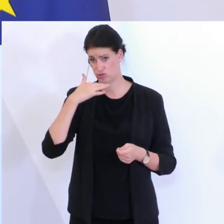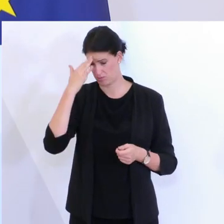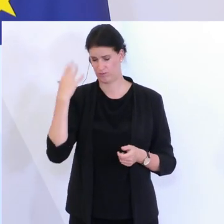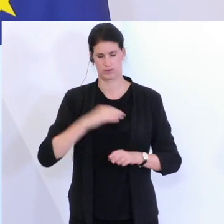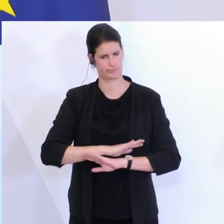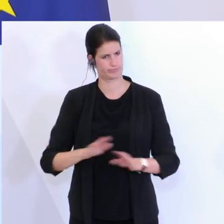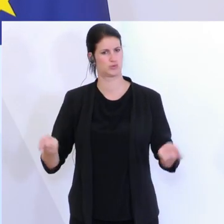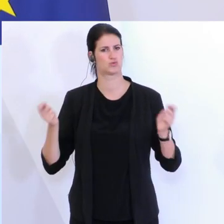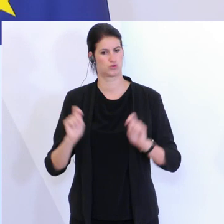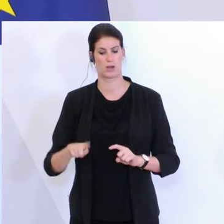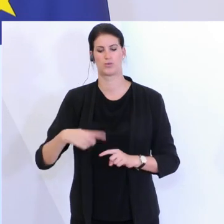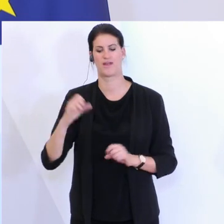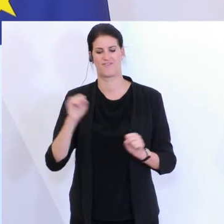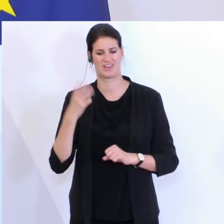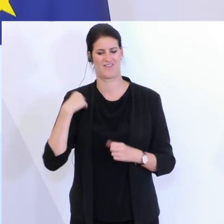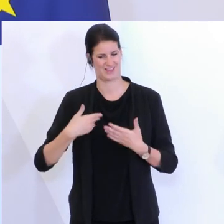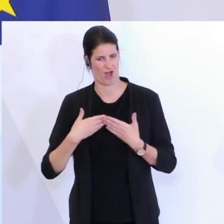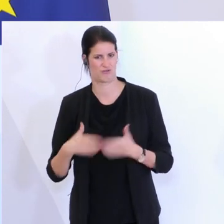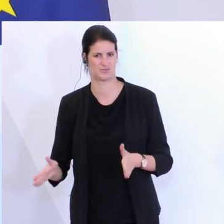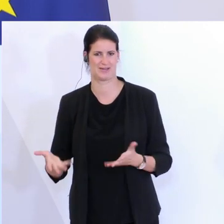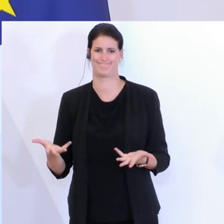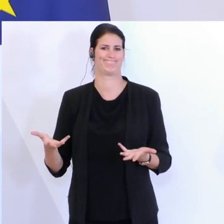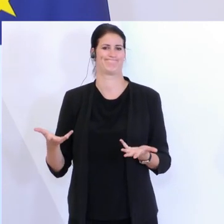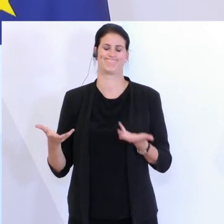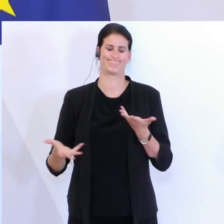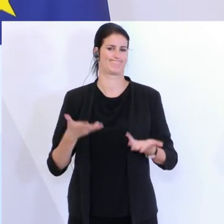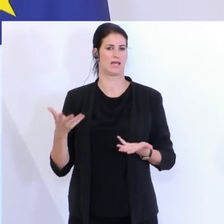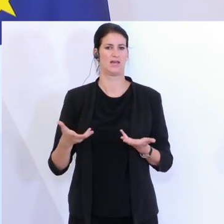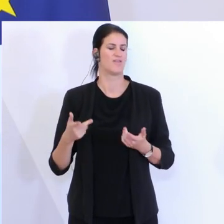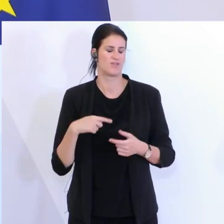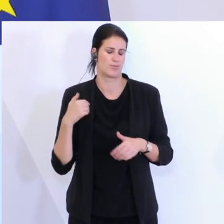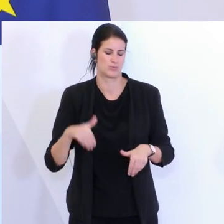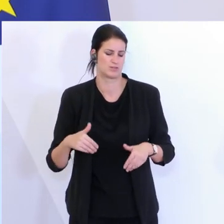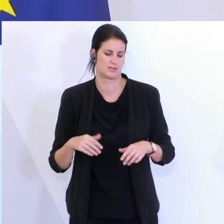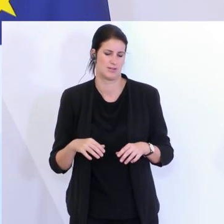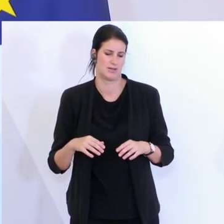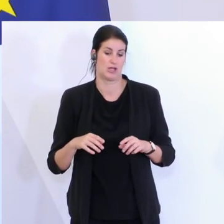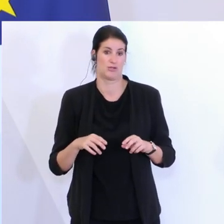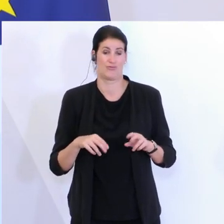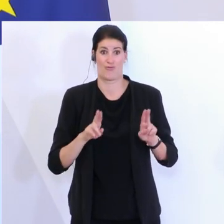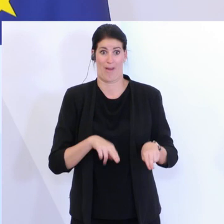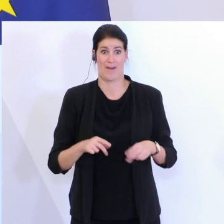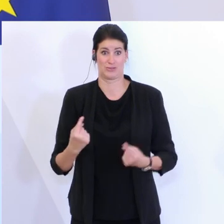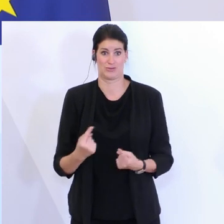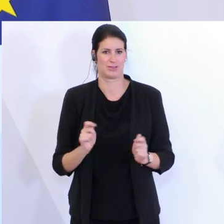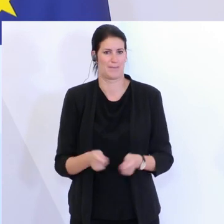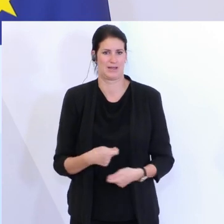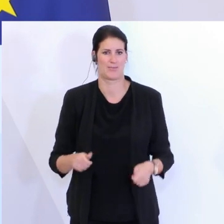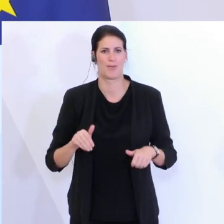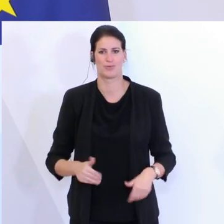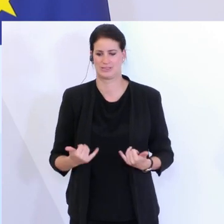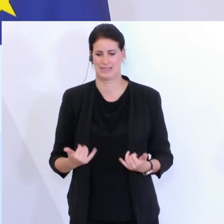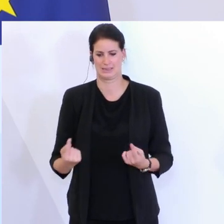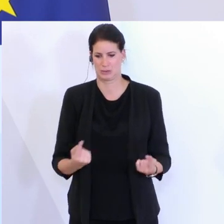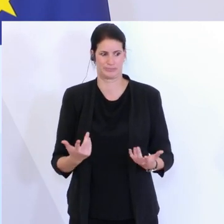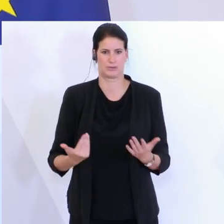Wintersaison aufsperren, alles ist anders. Die neue Normalität müssen wir gerade neu erfinden. Ich glaube, das wird eines unserer größten Themen zusätzlich